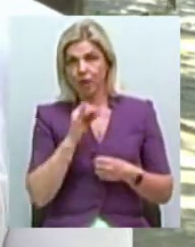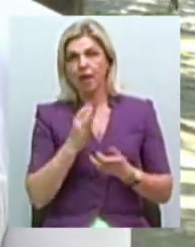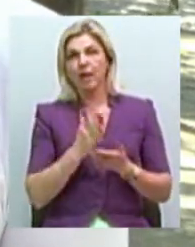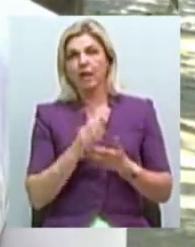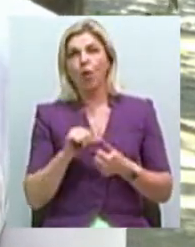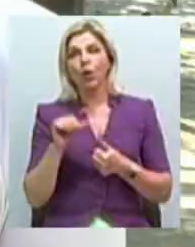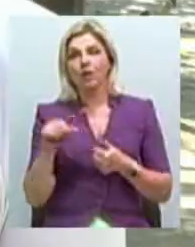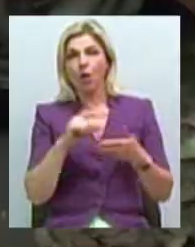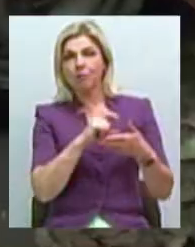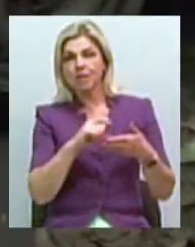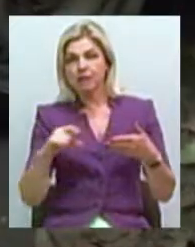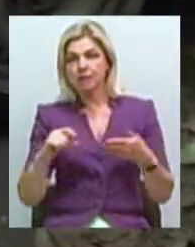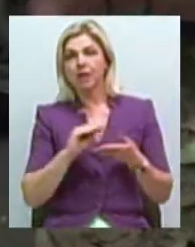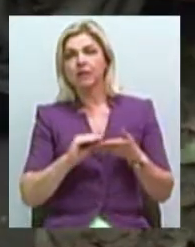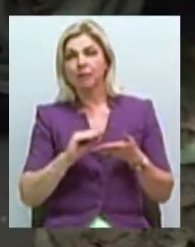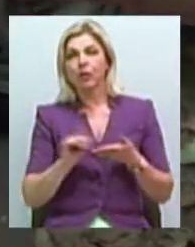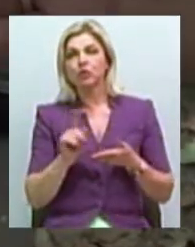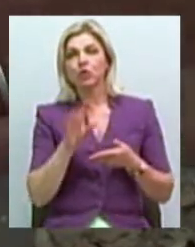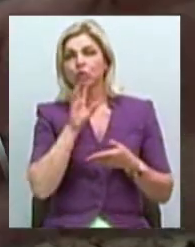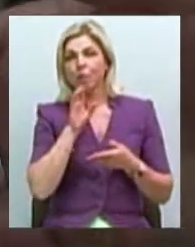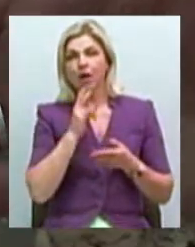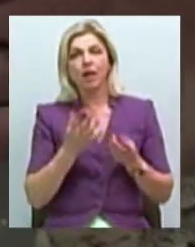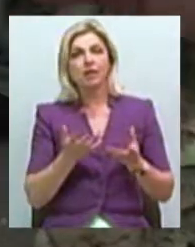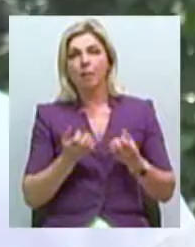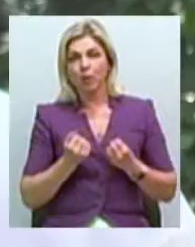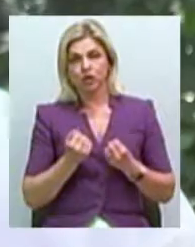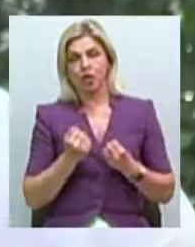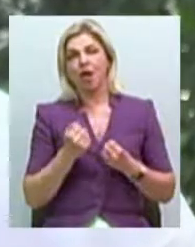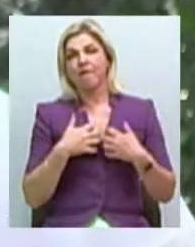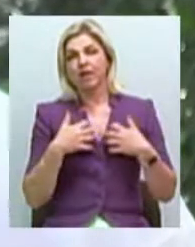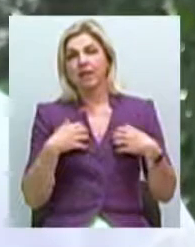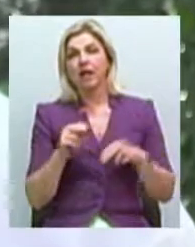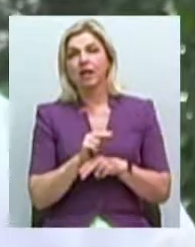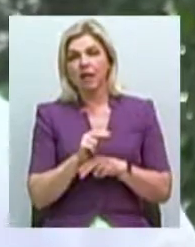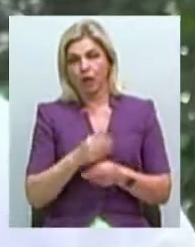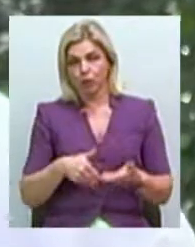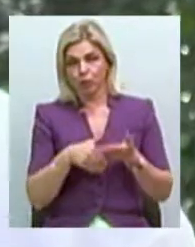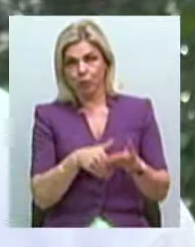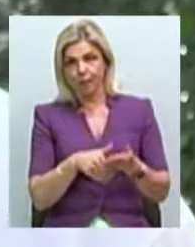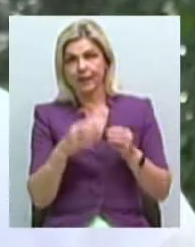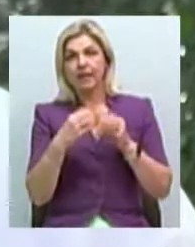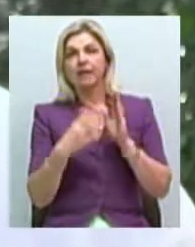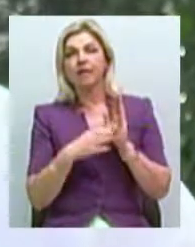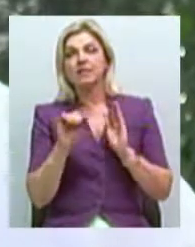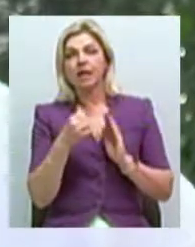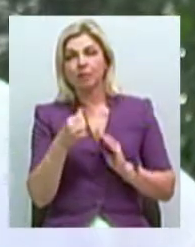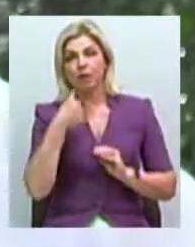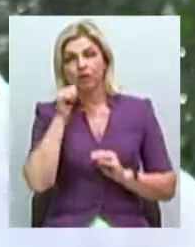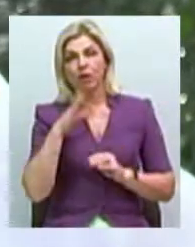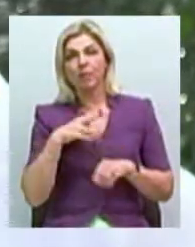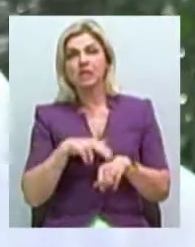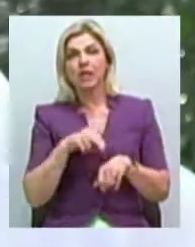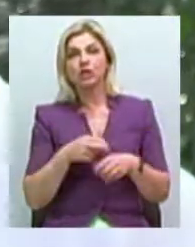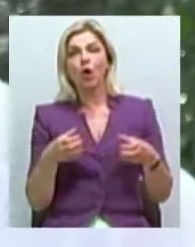абзацем зазначено, що собаки не отримували ветеринарної допомоги. 19 серпня, тобто вчора, була слідча група,